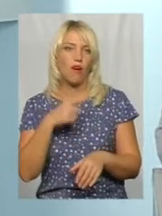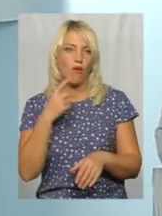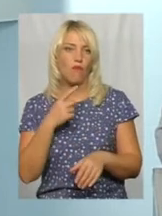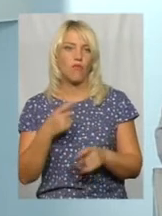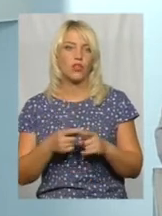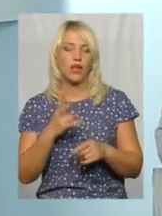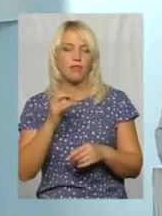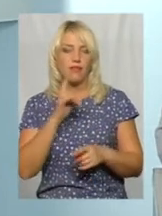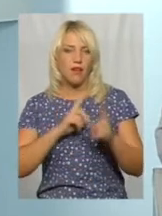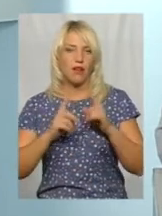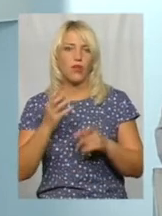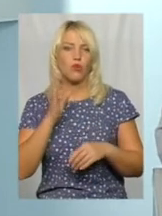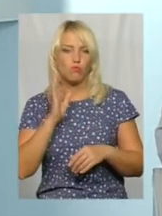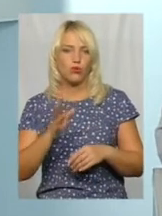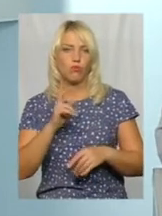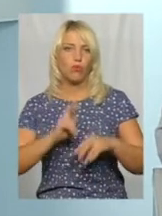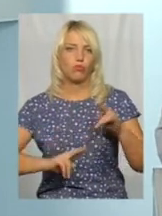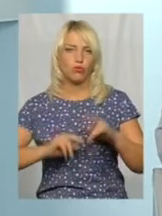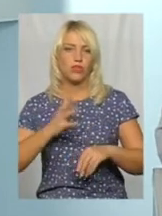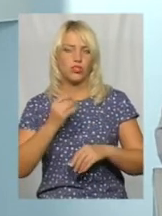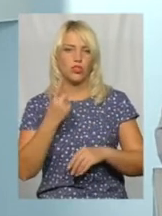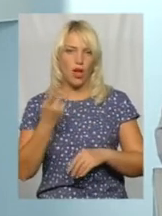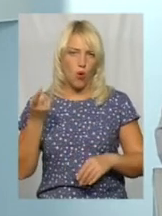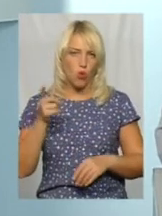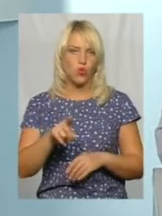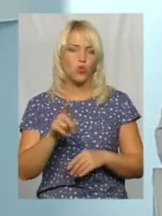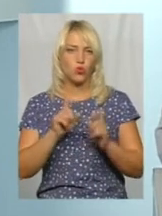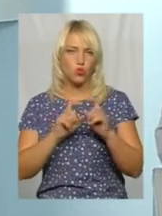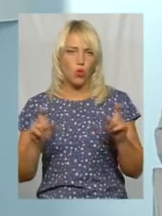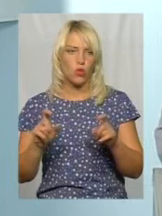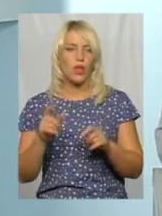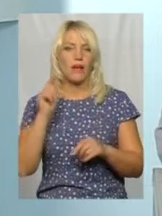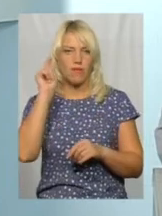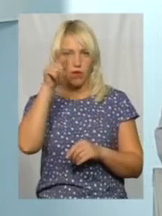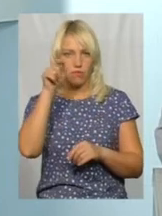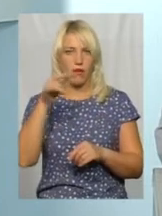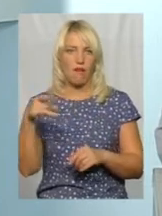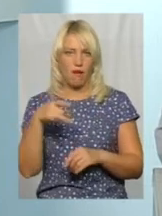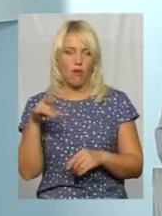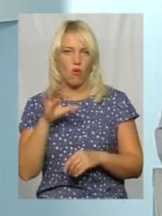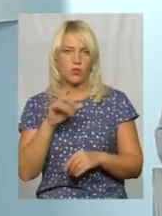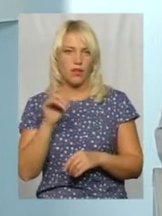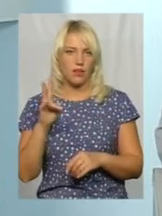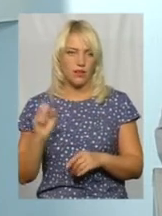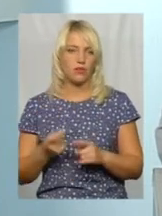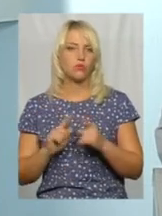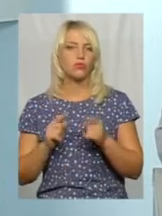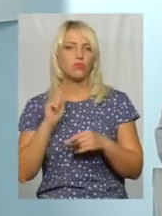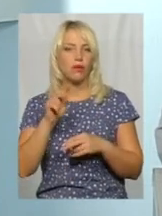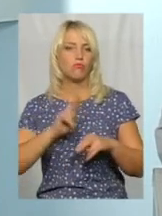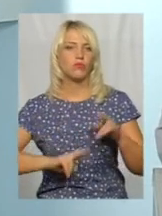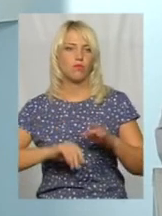нарадах, що ми будемо будувати ще одну школу, і земля є. Саме в тому мікрорайоні? Саме в тому мікрорайоні. Тому що будівництво там